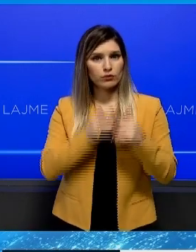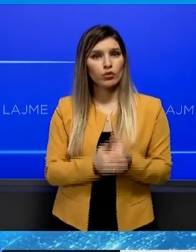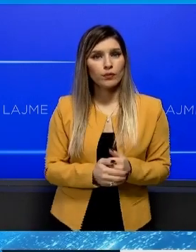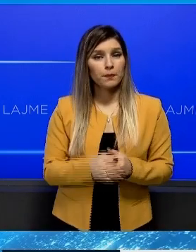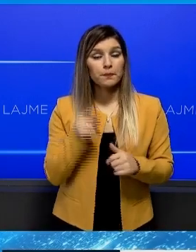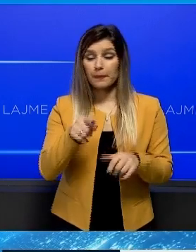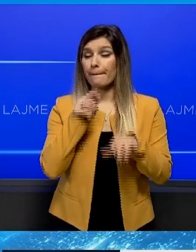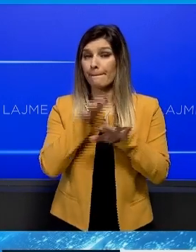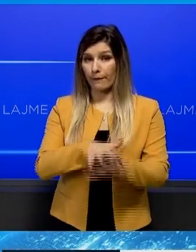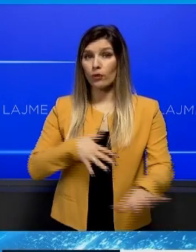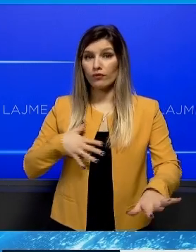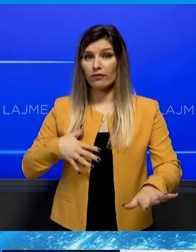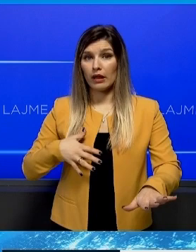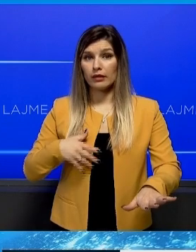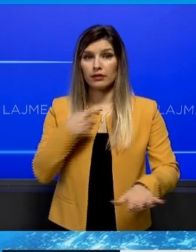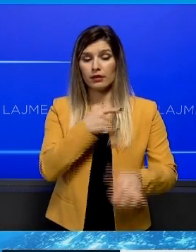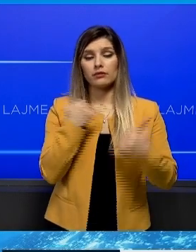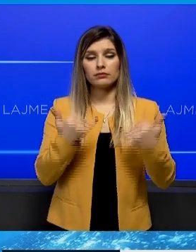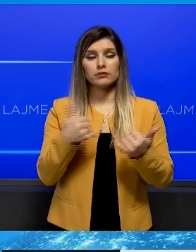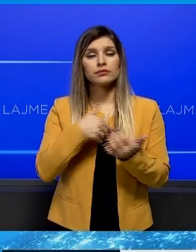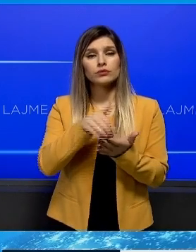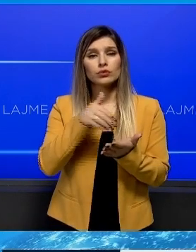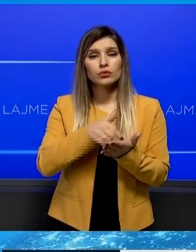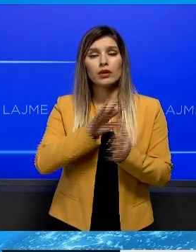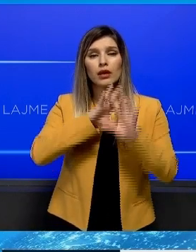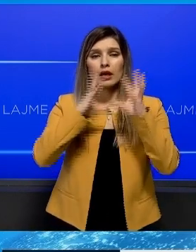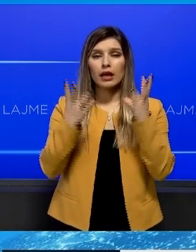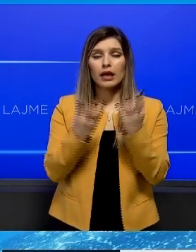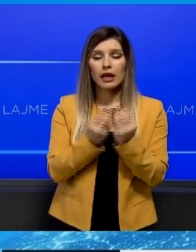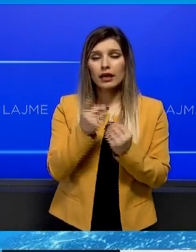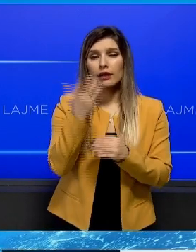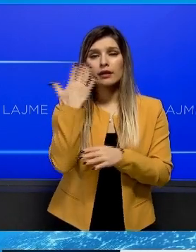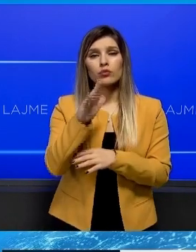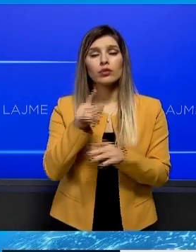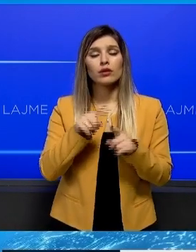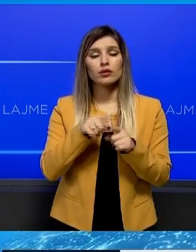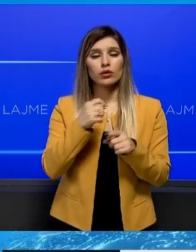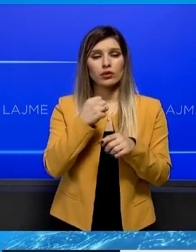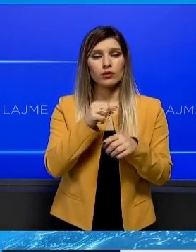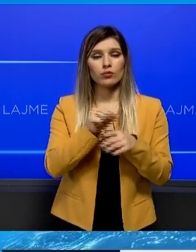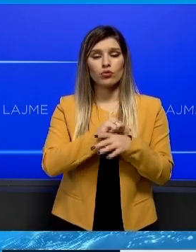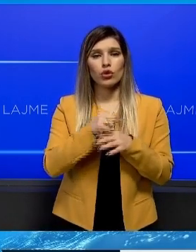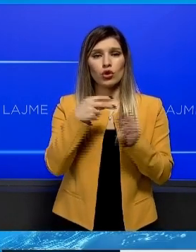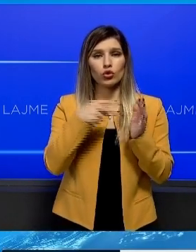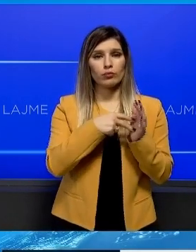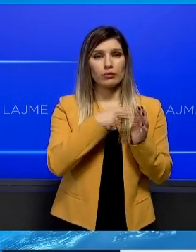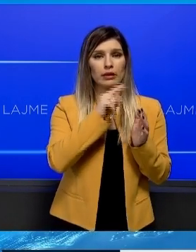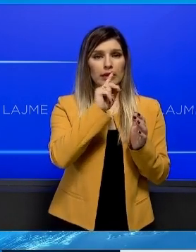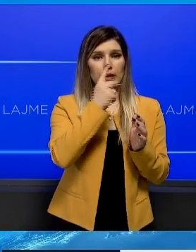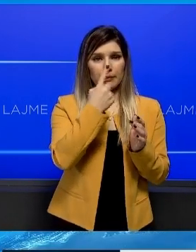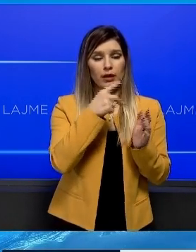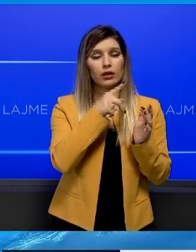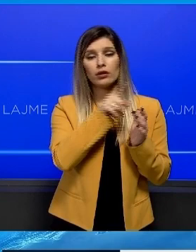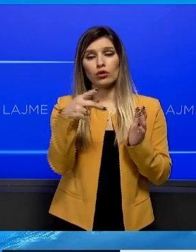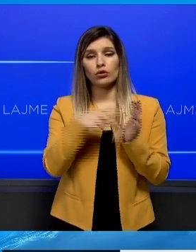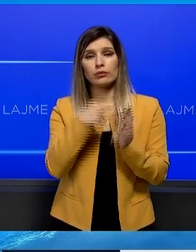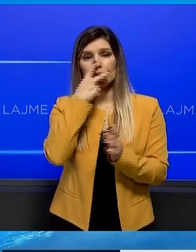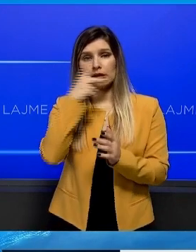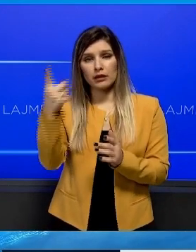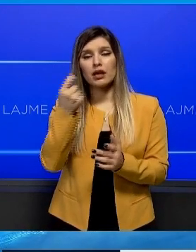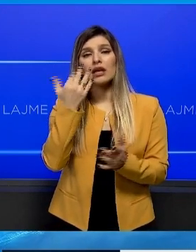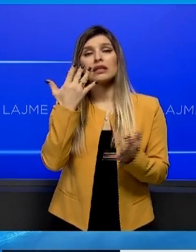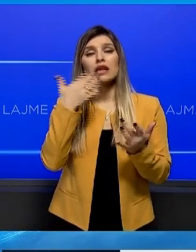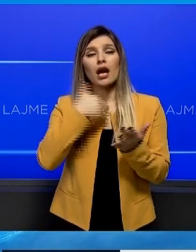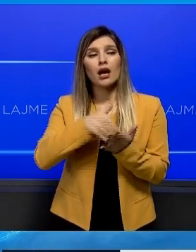Kuvendi Kosovës sot ka publikuar shpenzime të uftimit të deputetve për periuden 2011-2021, duke së qaruar se